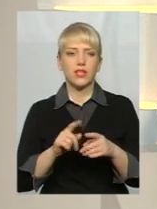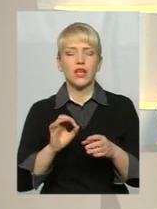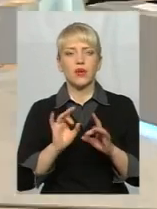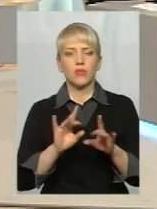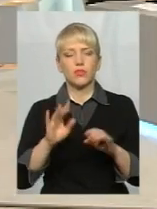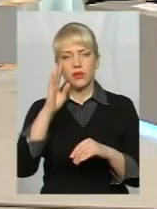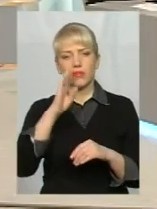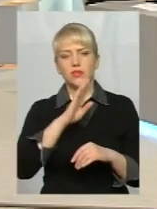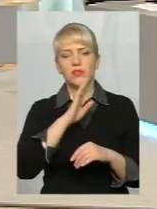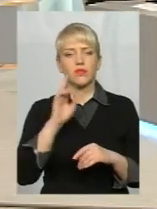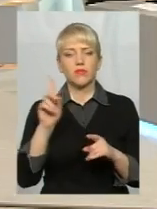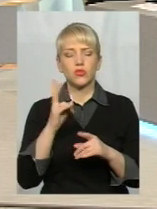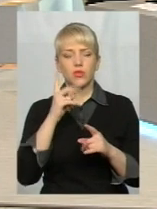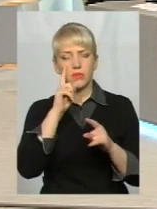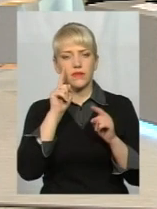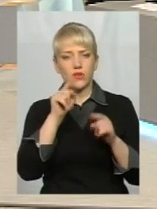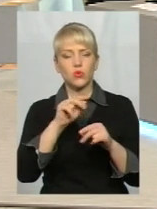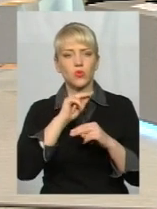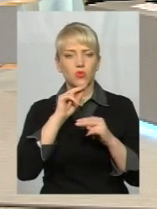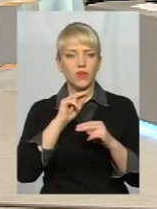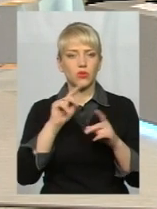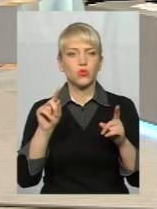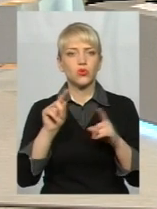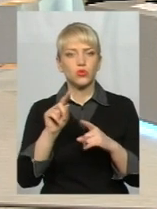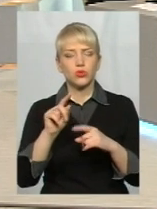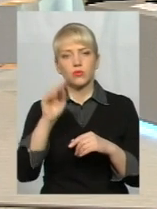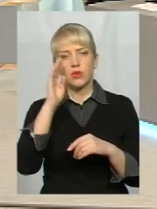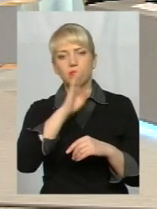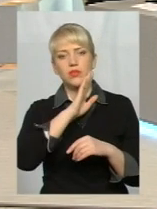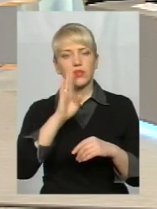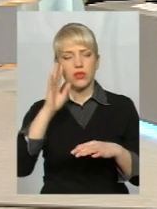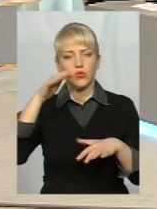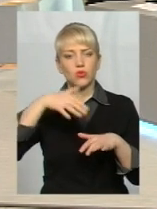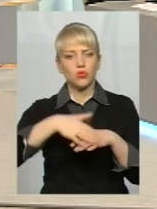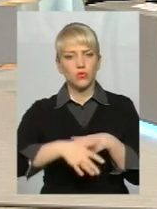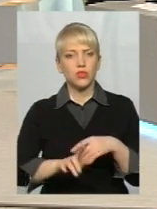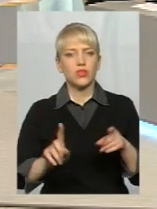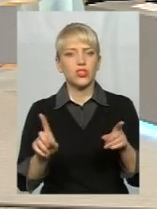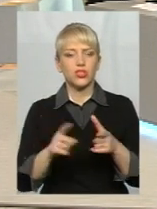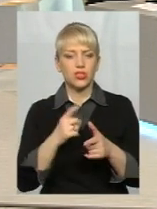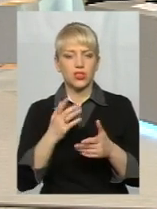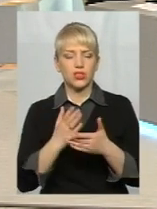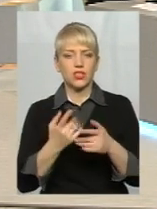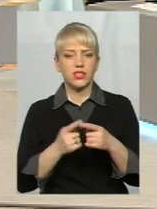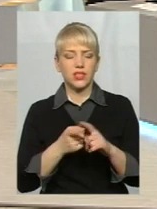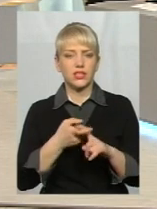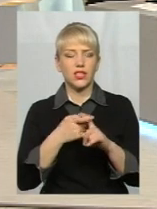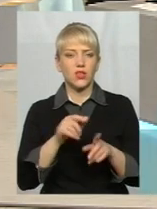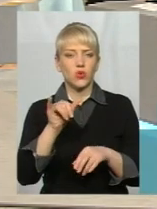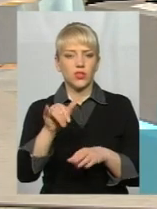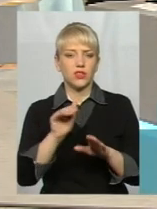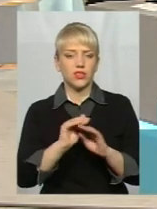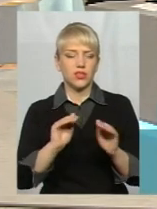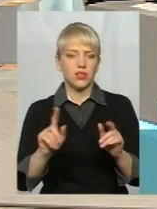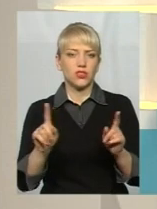батькам, на що їм треба звернути увагу, аби вони розуміли, чи є це залежність у їхніх дітей, і що